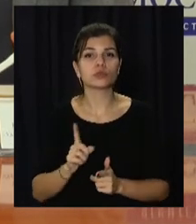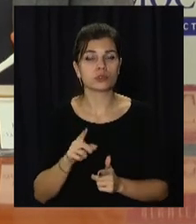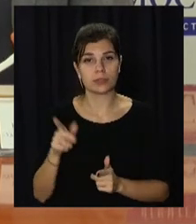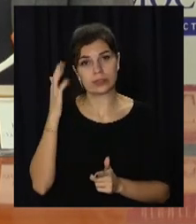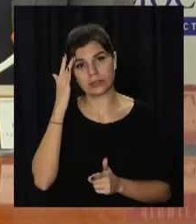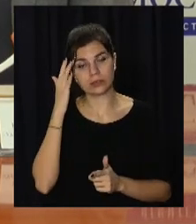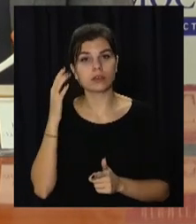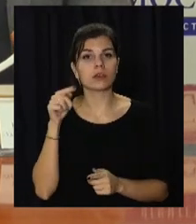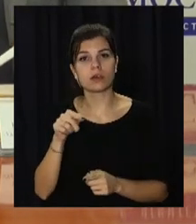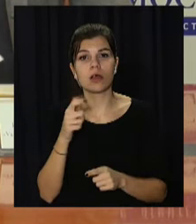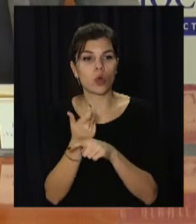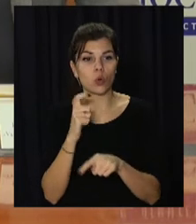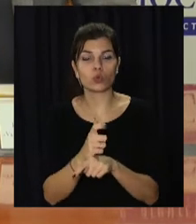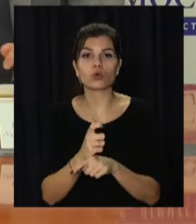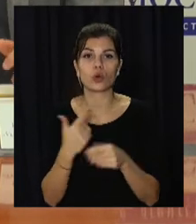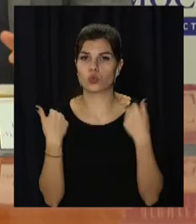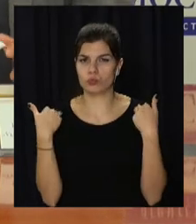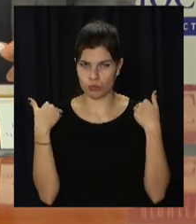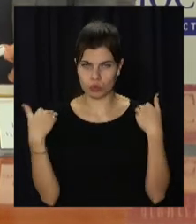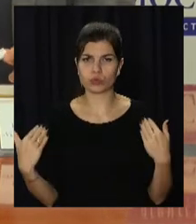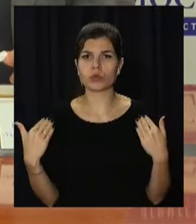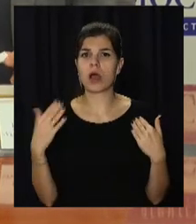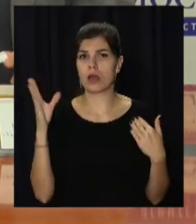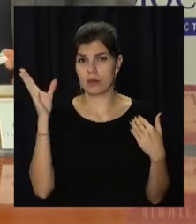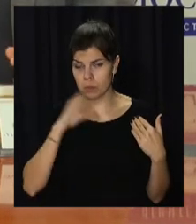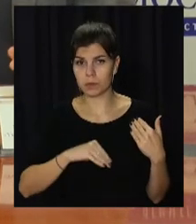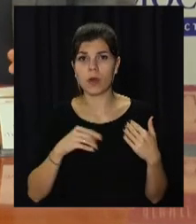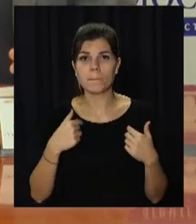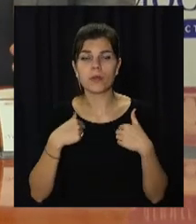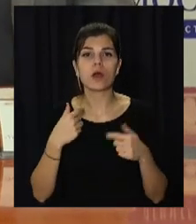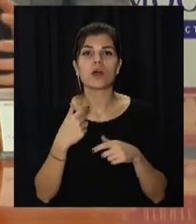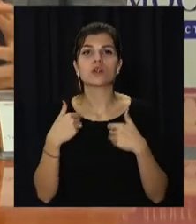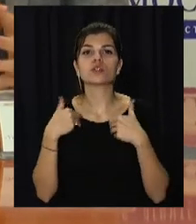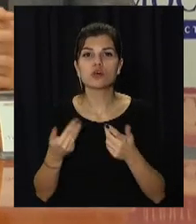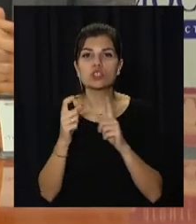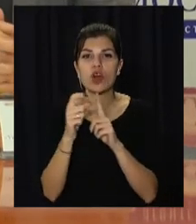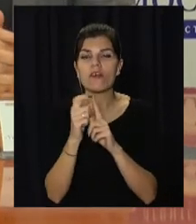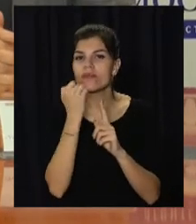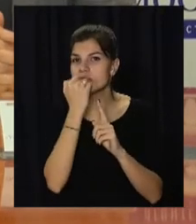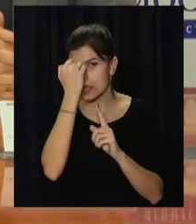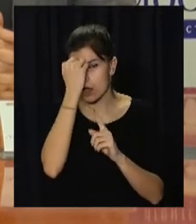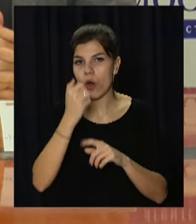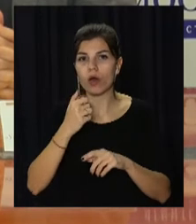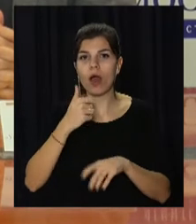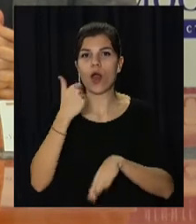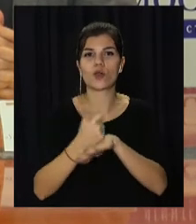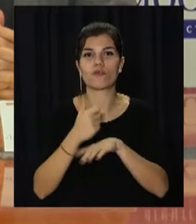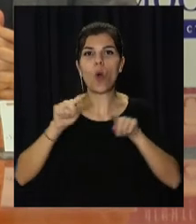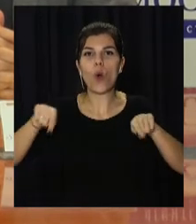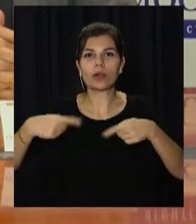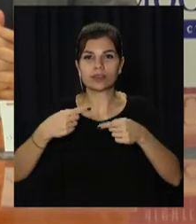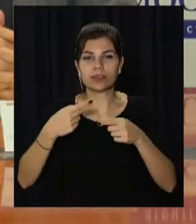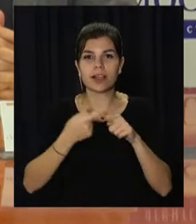організація надзвичайно потужна, і ми висловлюємо слова вдячності голові організації,